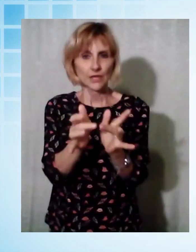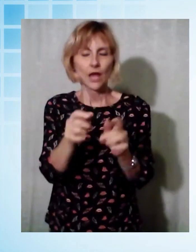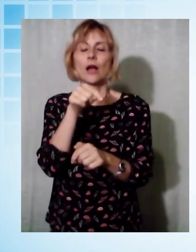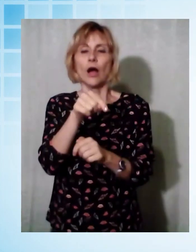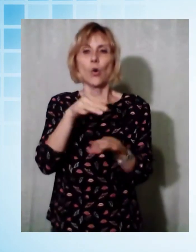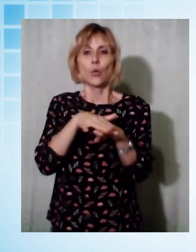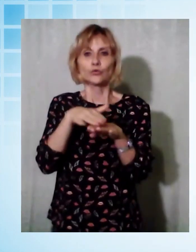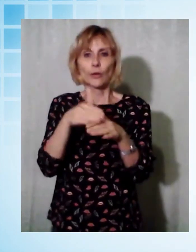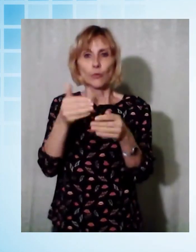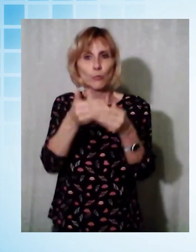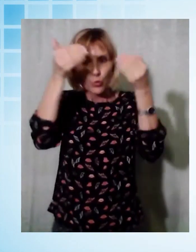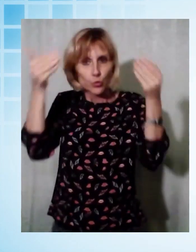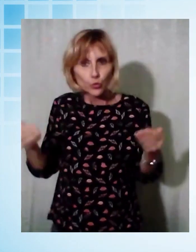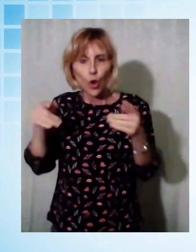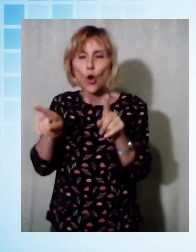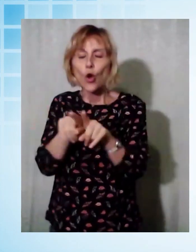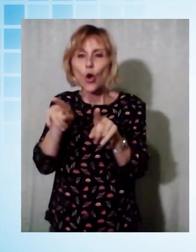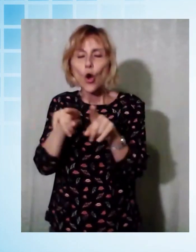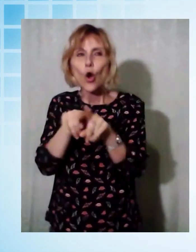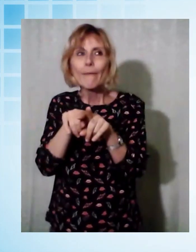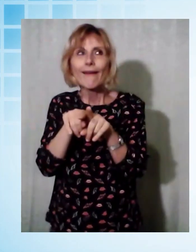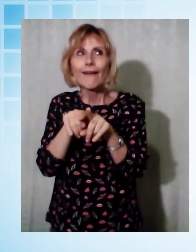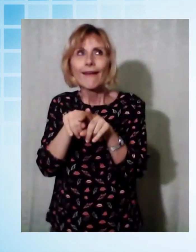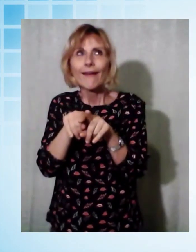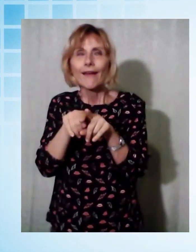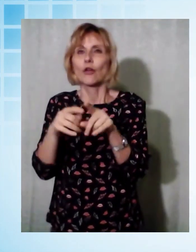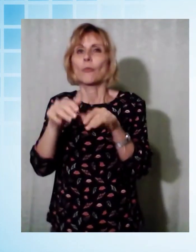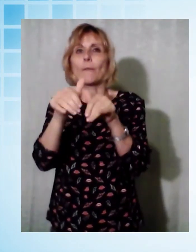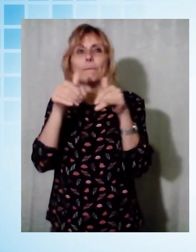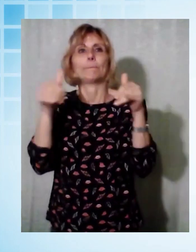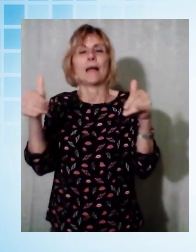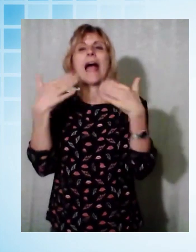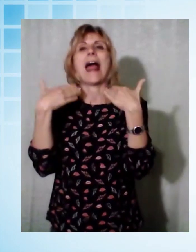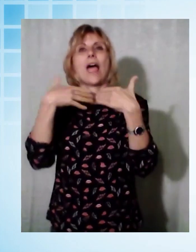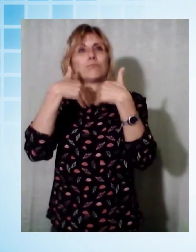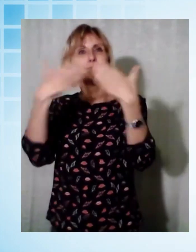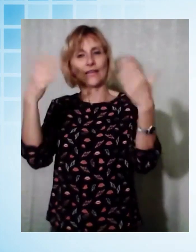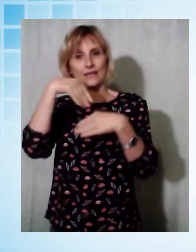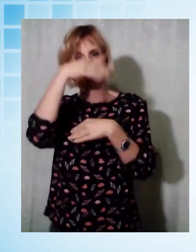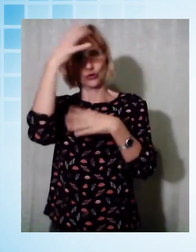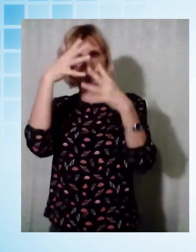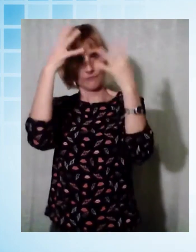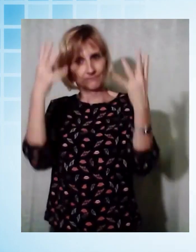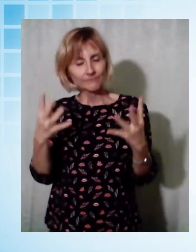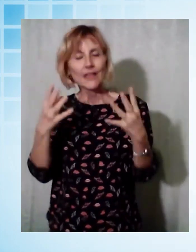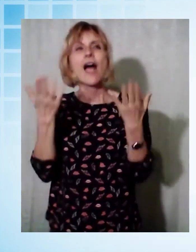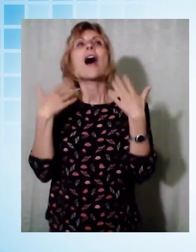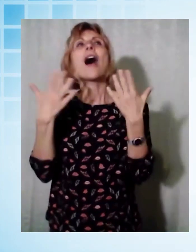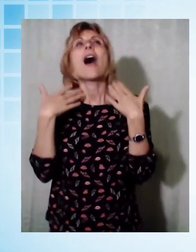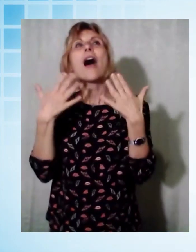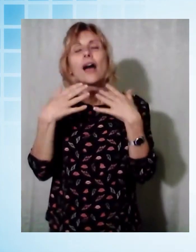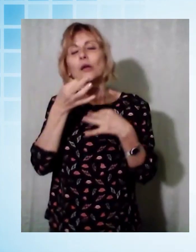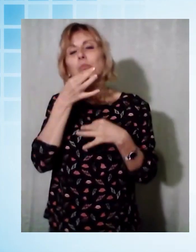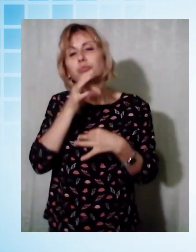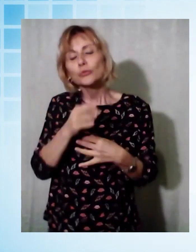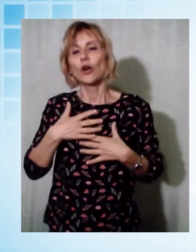di drive-in all'aperto dove l'arte può essere fruita addirittura dalle macchine o